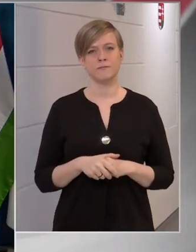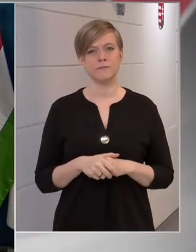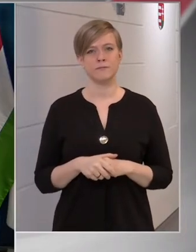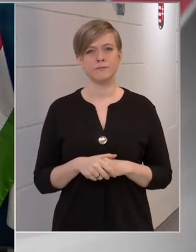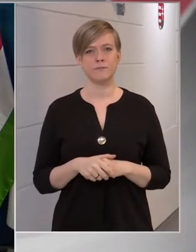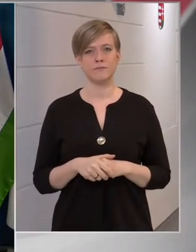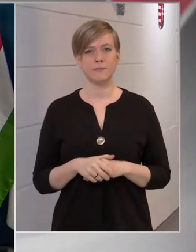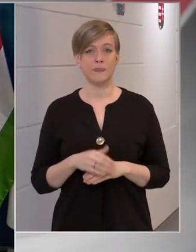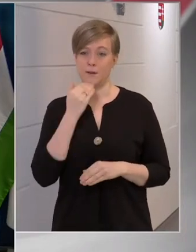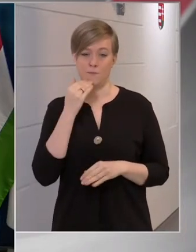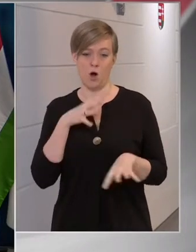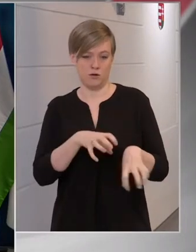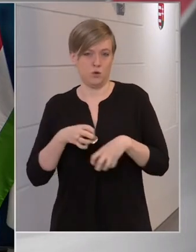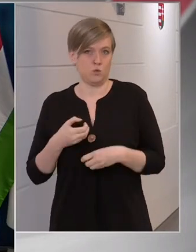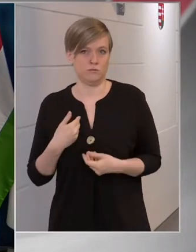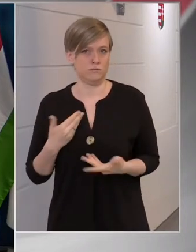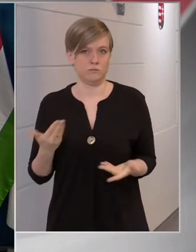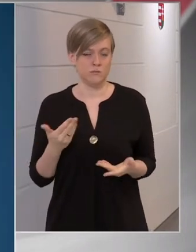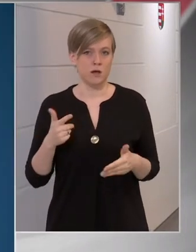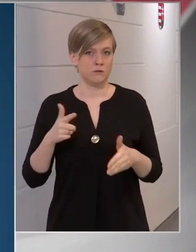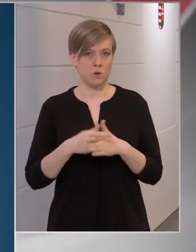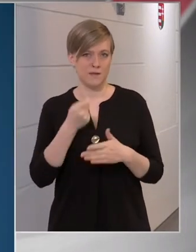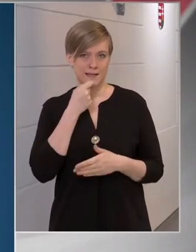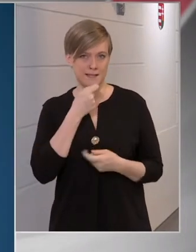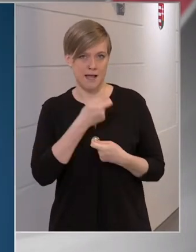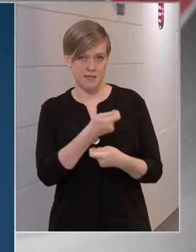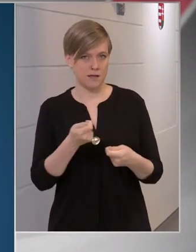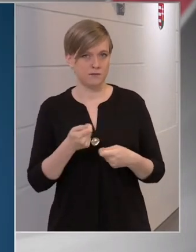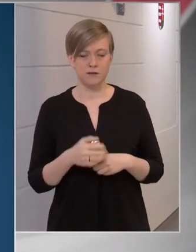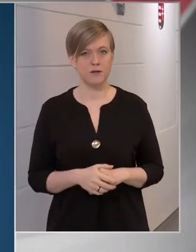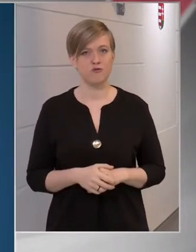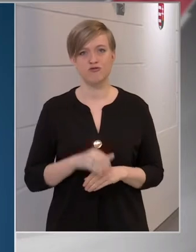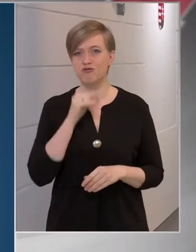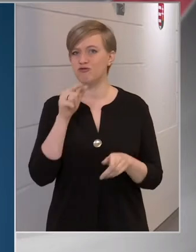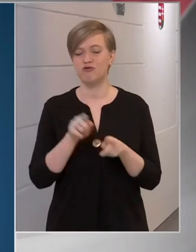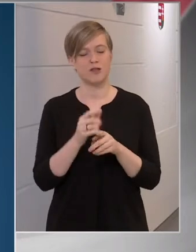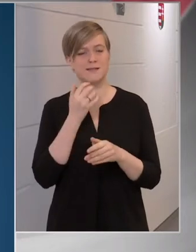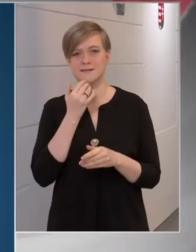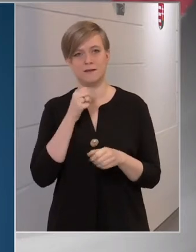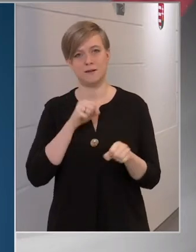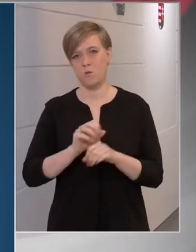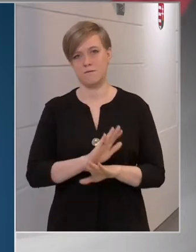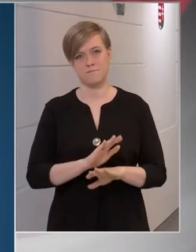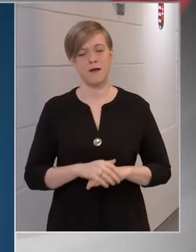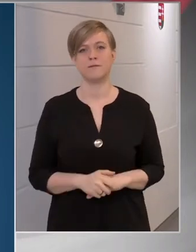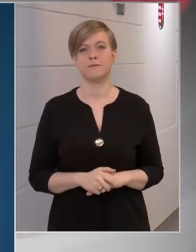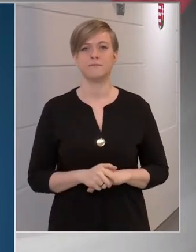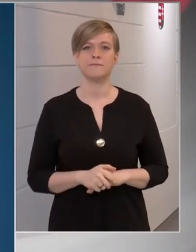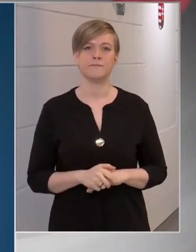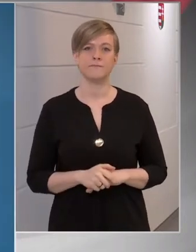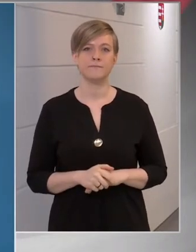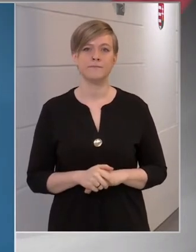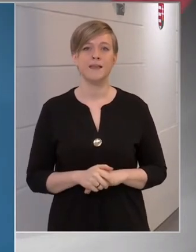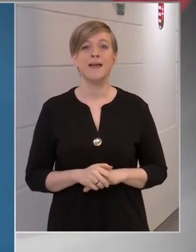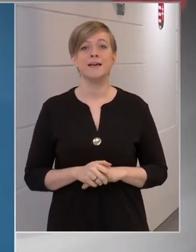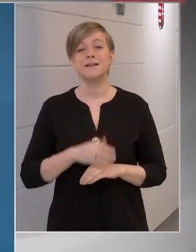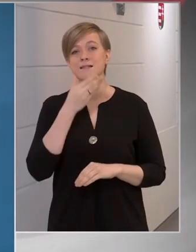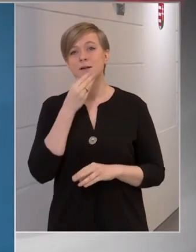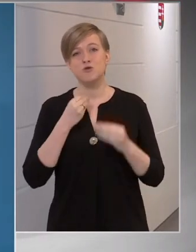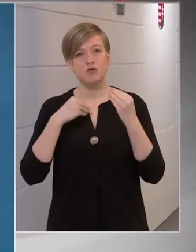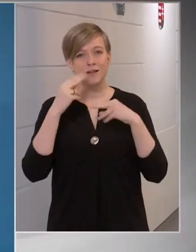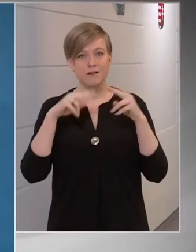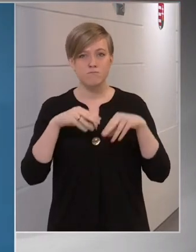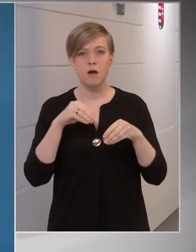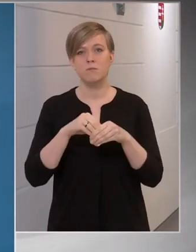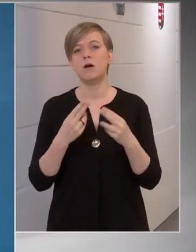Nem akarjuk magunkhoz venni a közétkeztetést, nincs ilyen számléka a kormánynak. A szépségiparban dolgozók